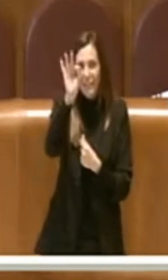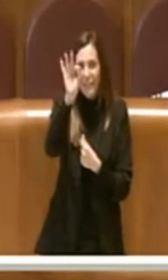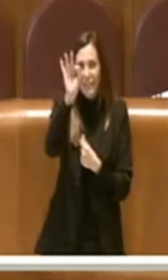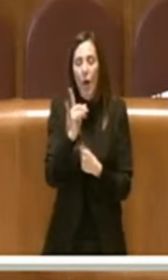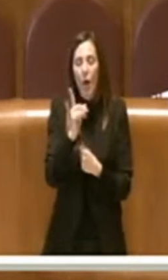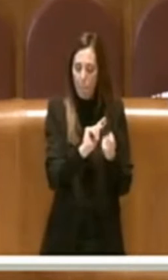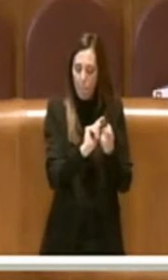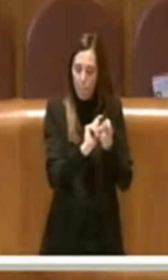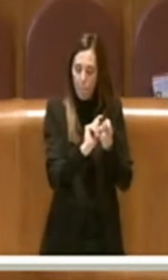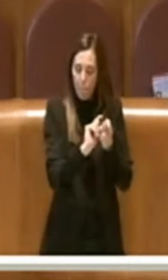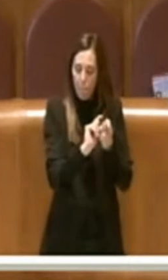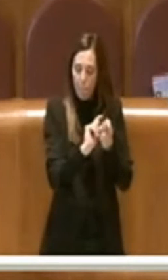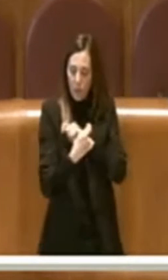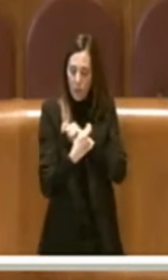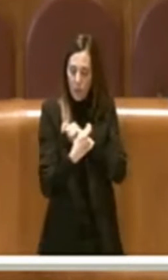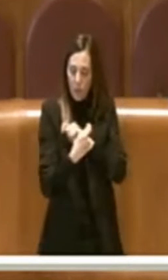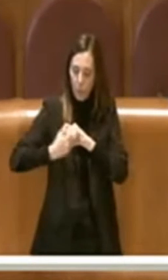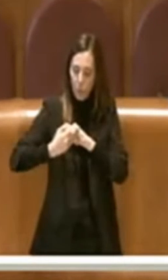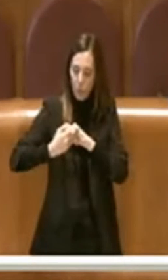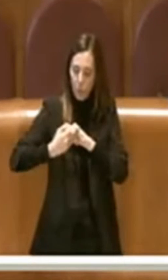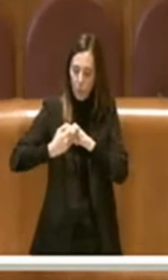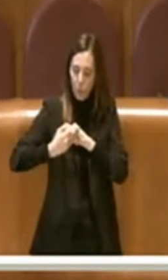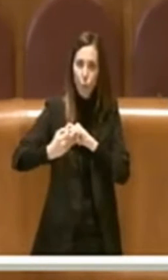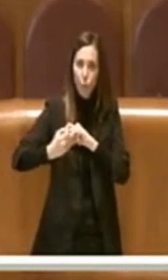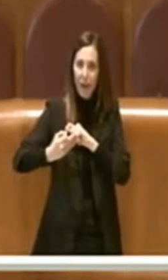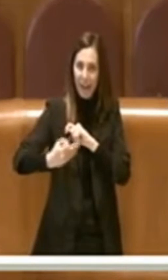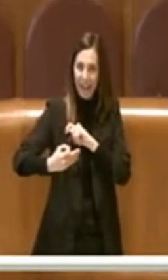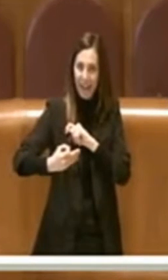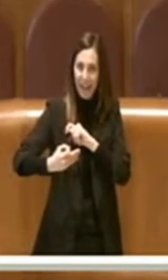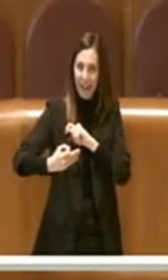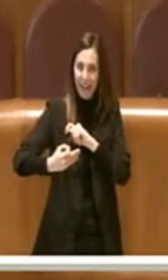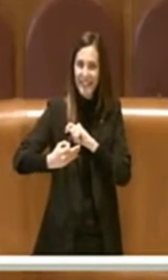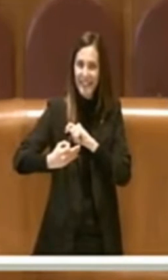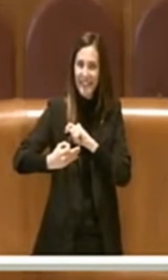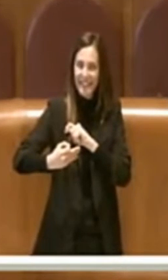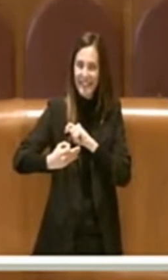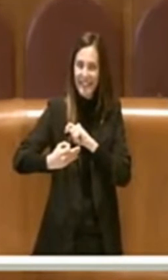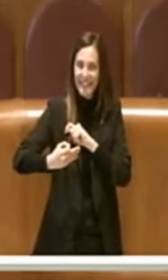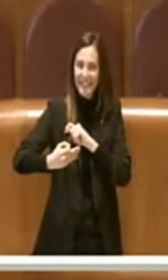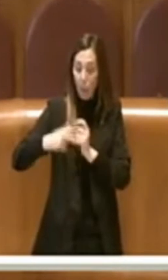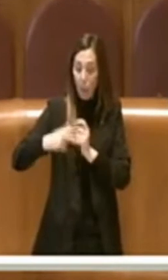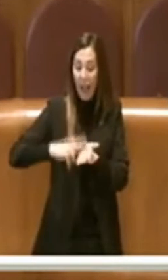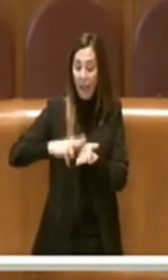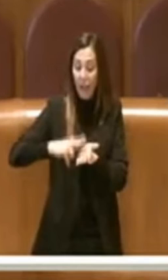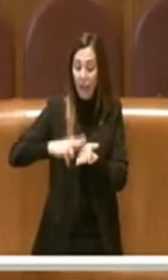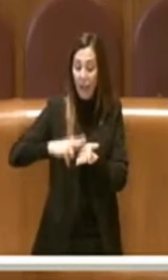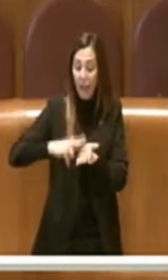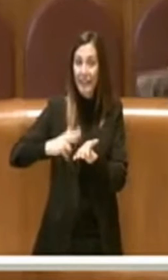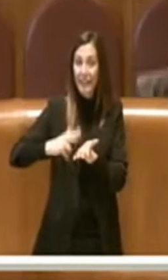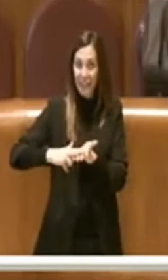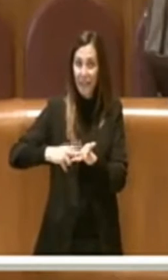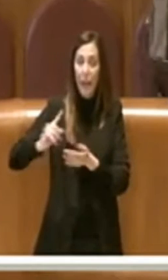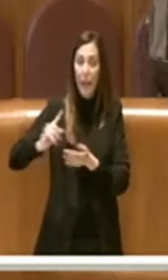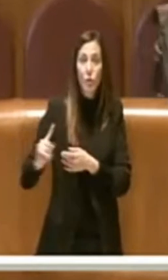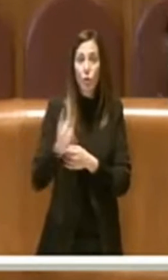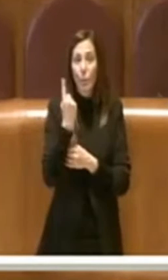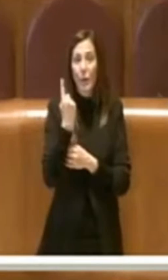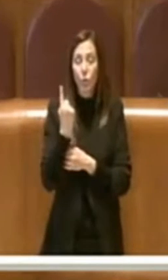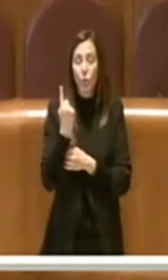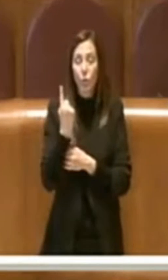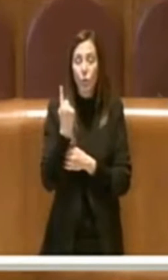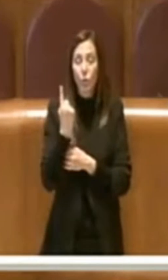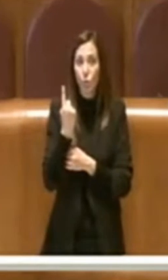modifiche puntuali, appunto meramente attuative e in particolare